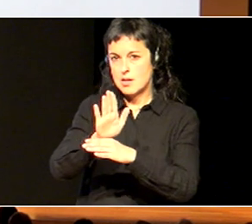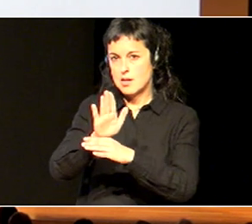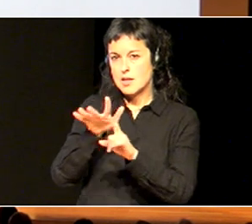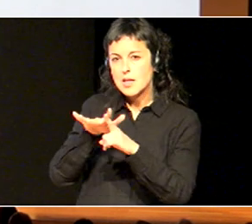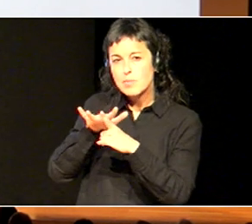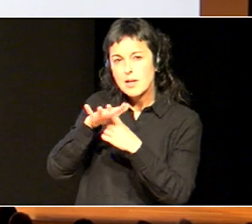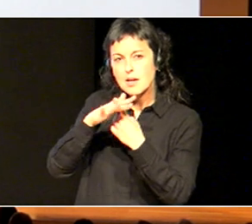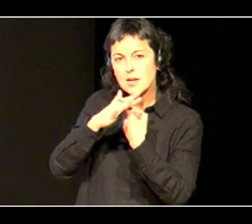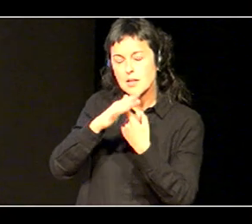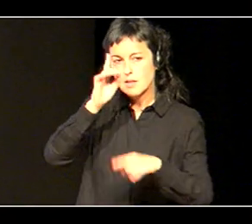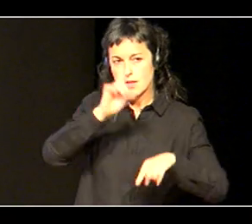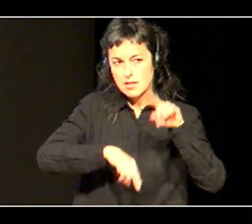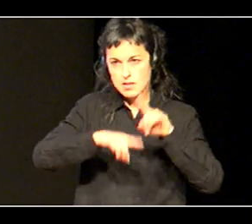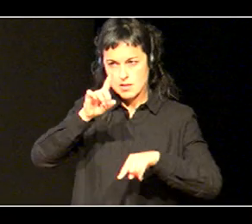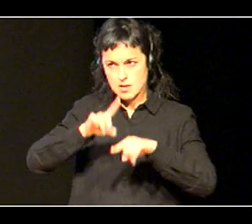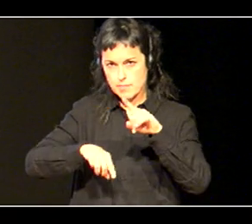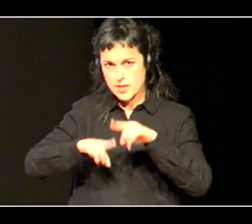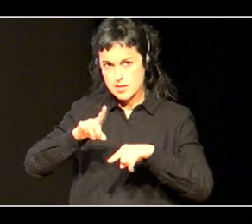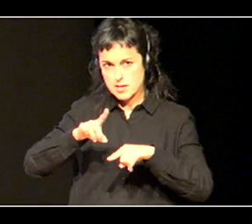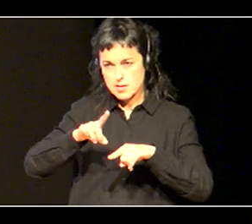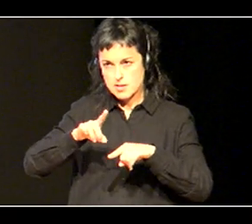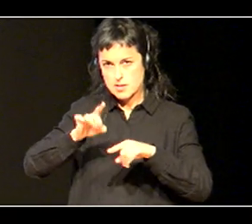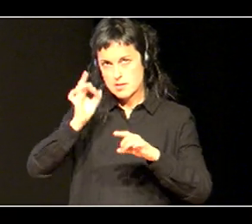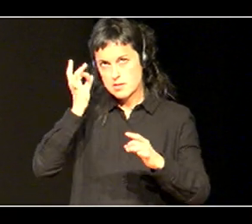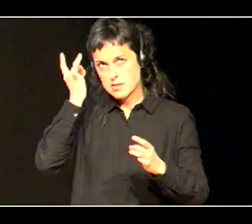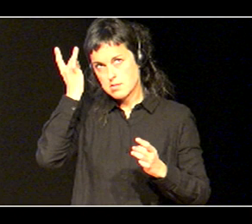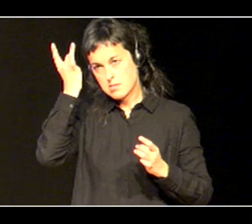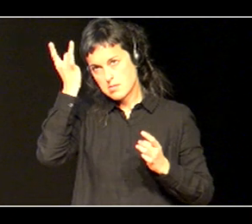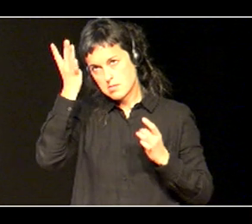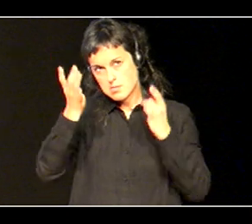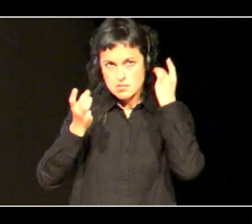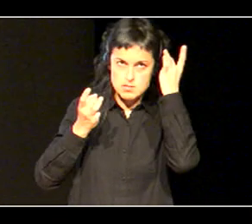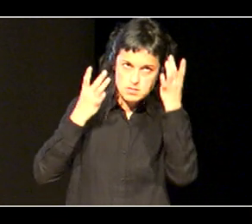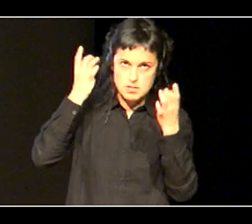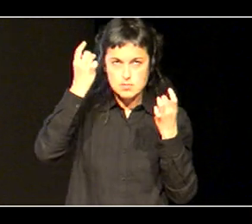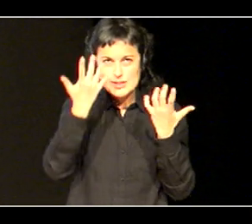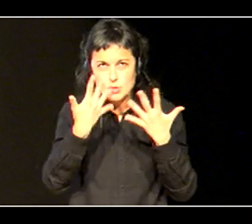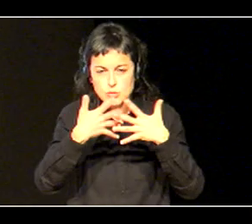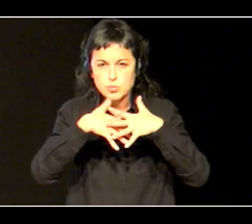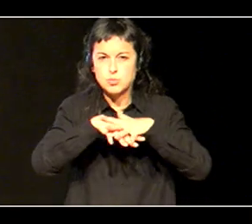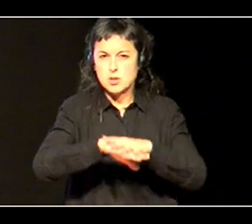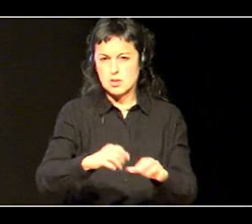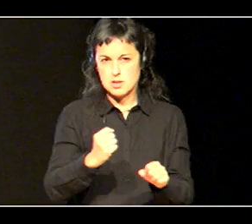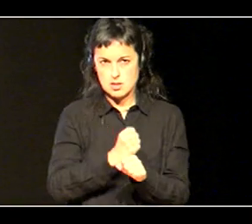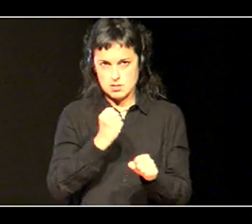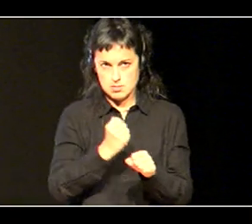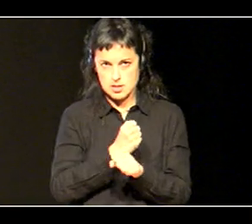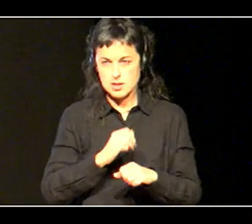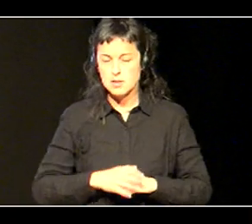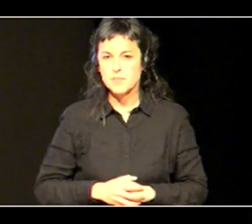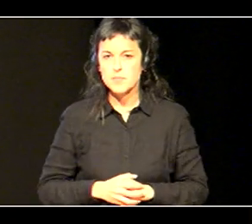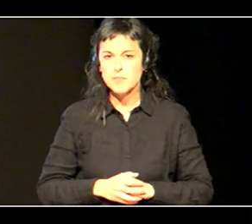dezberdinak, zera, zera, ustartu, eta landu, ez, gero,